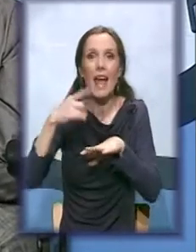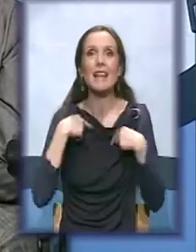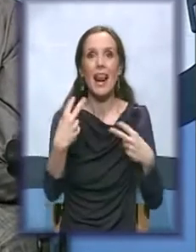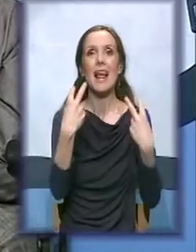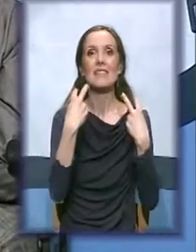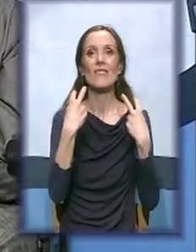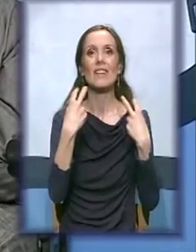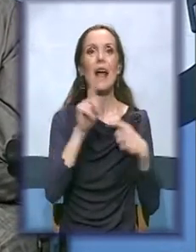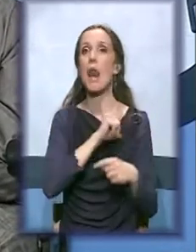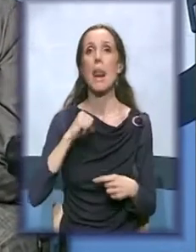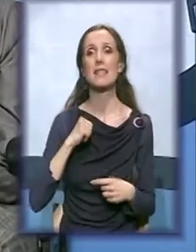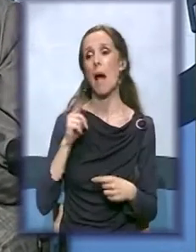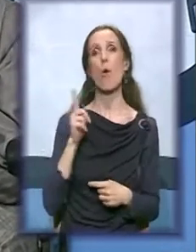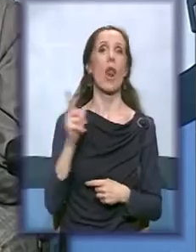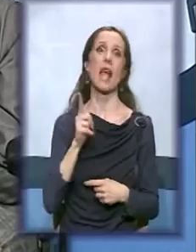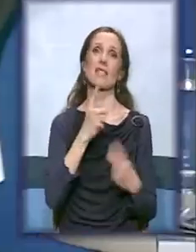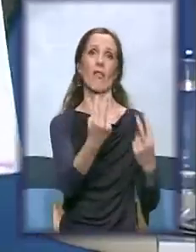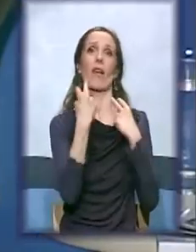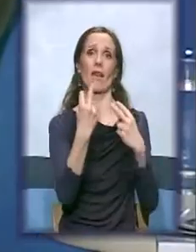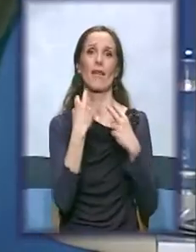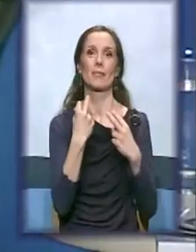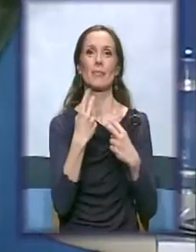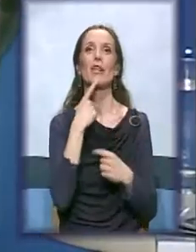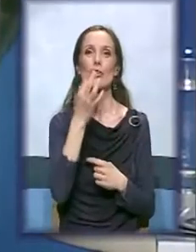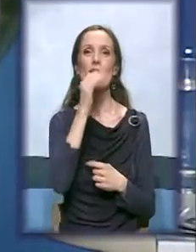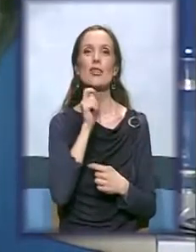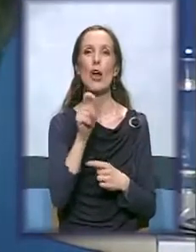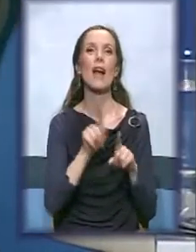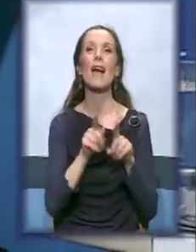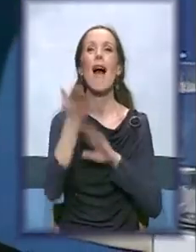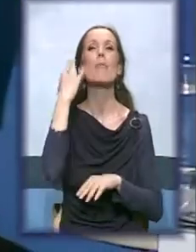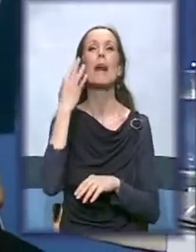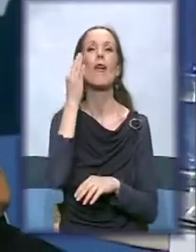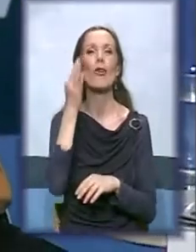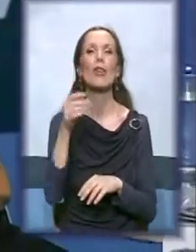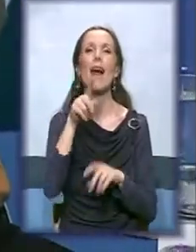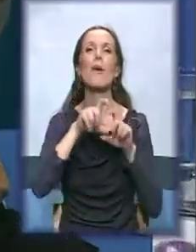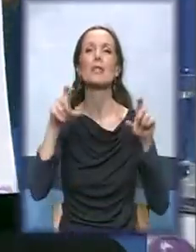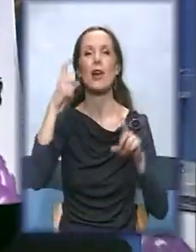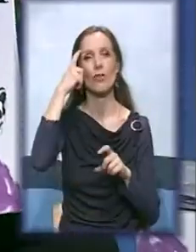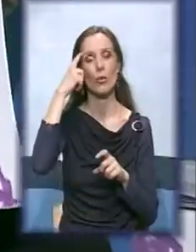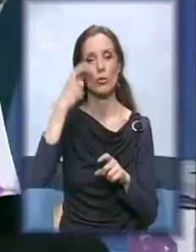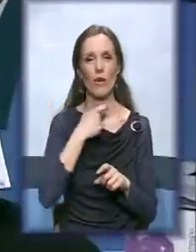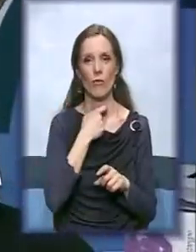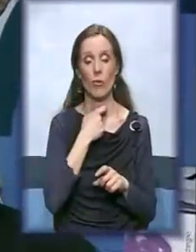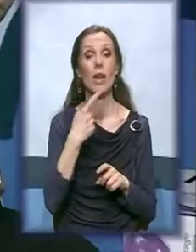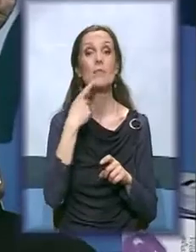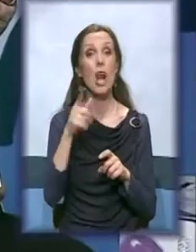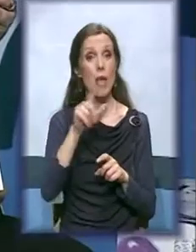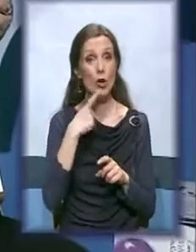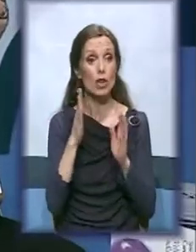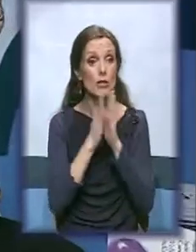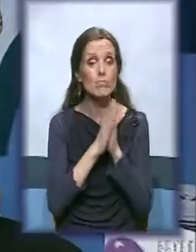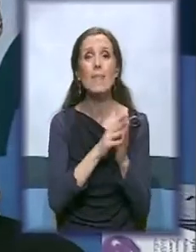a nisamo tebe imenicog. Da, kao pre neke dany u Ustanovi kulture. Znači, izvolite sredočka dva,